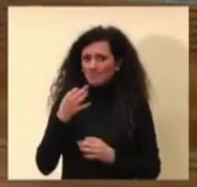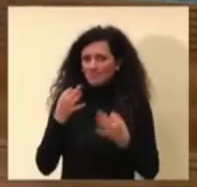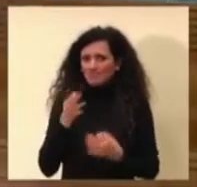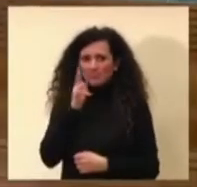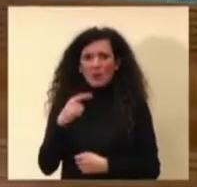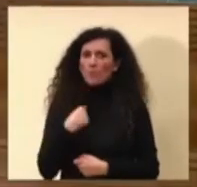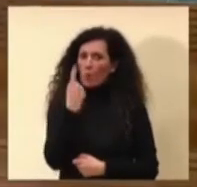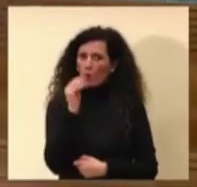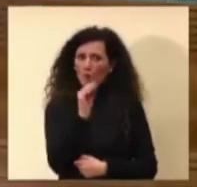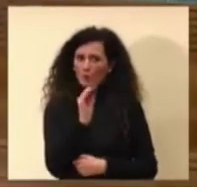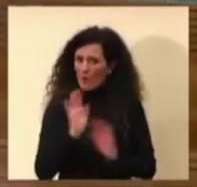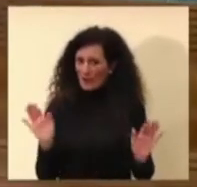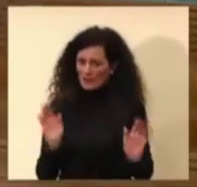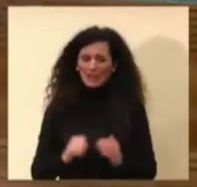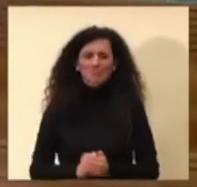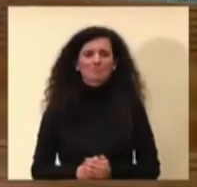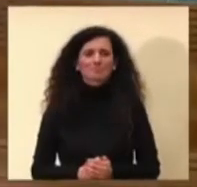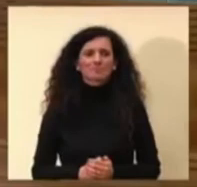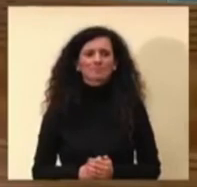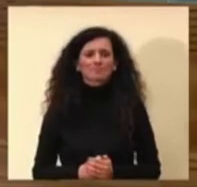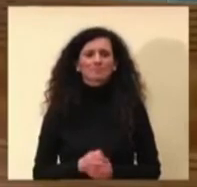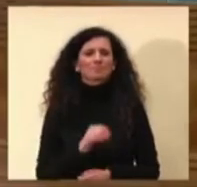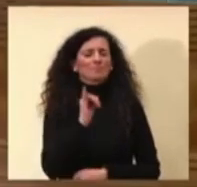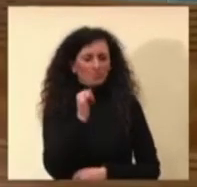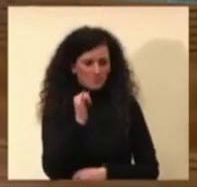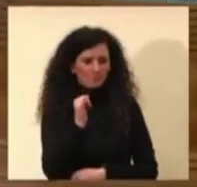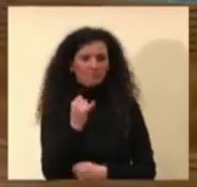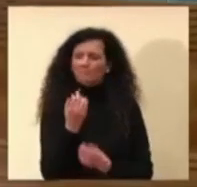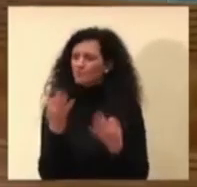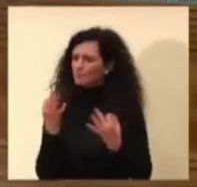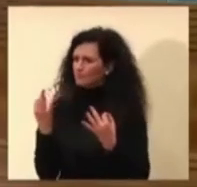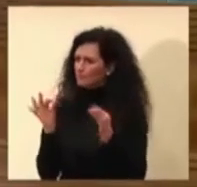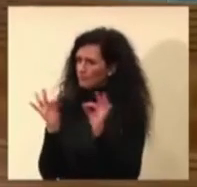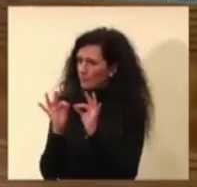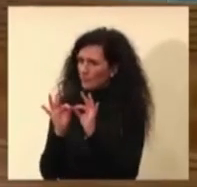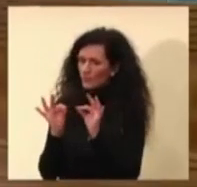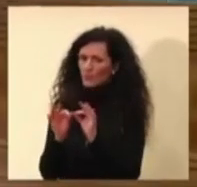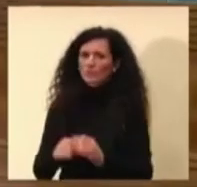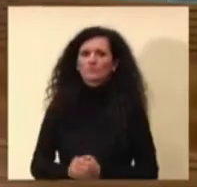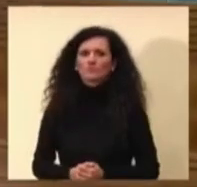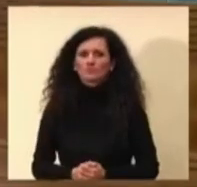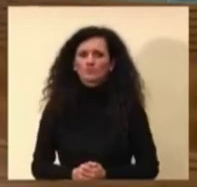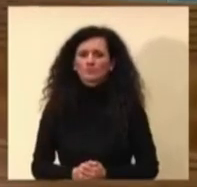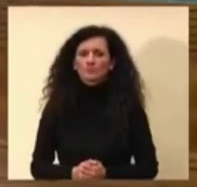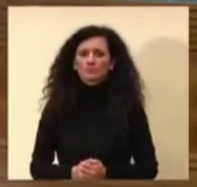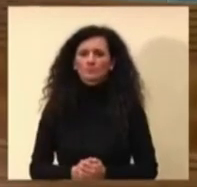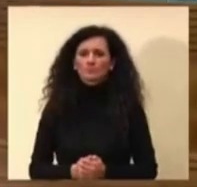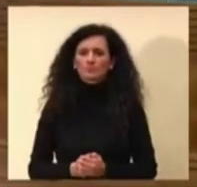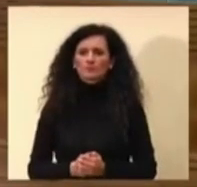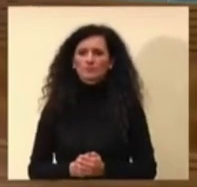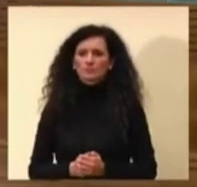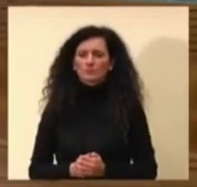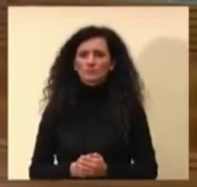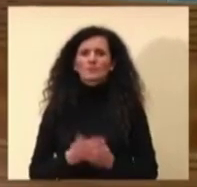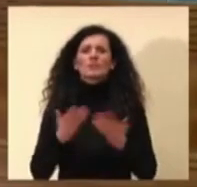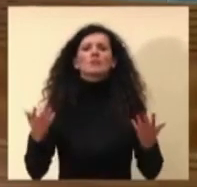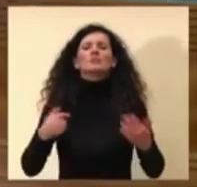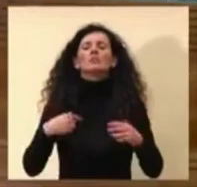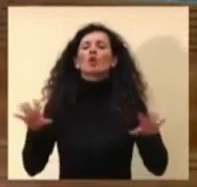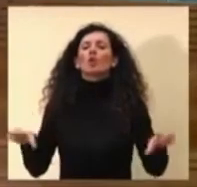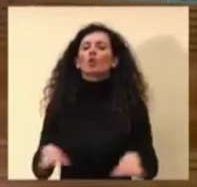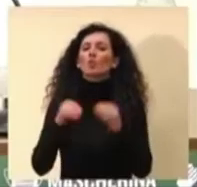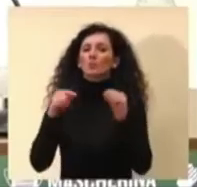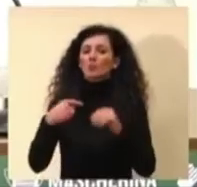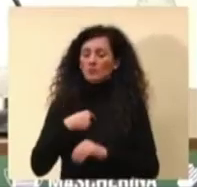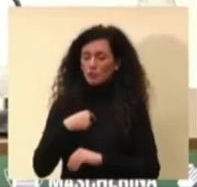Sì, sì, d'accordo, Cesare potremmo fare io. Sì, prego. Allora, incomincio io. Partiamo